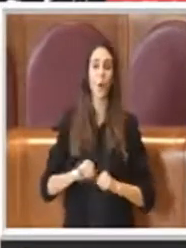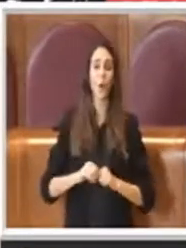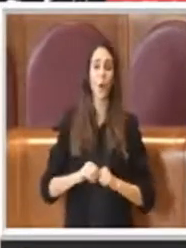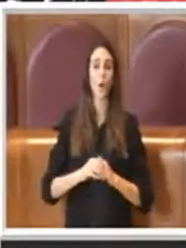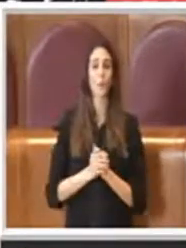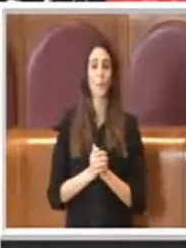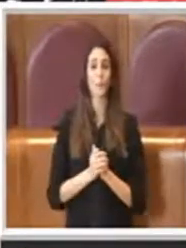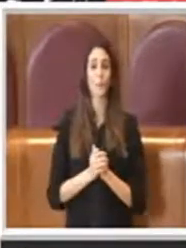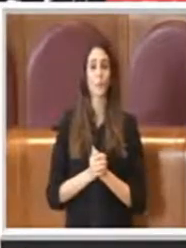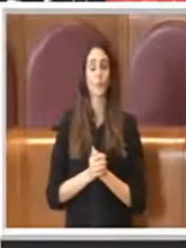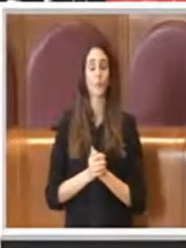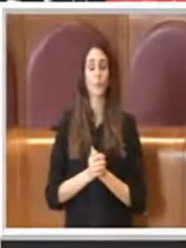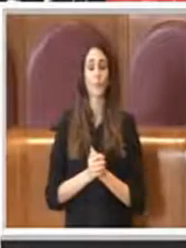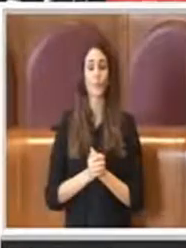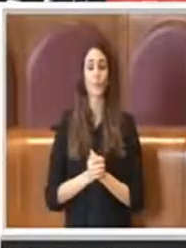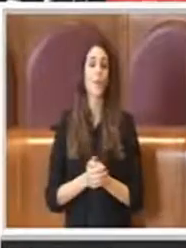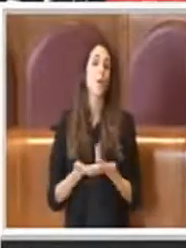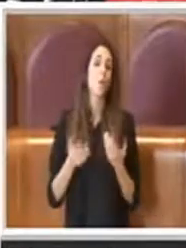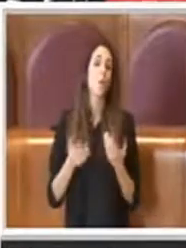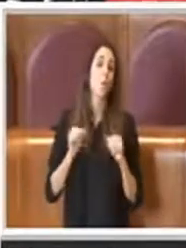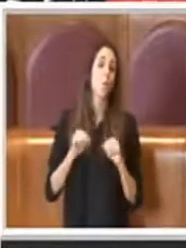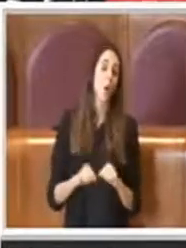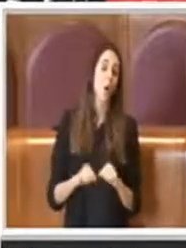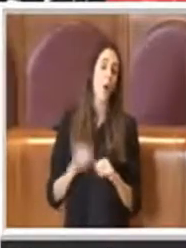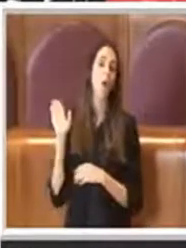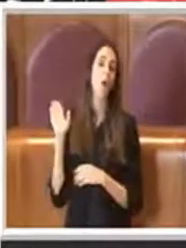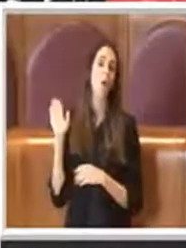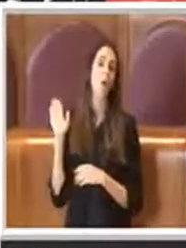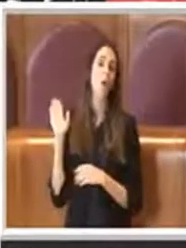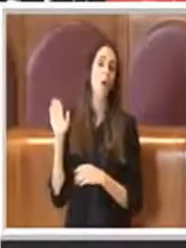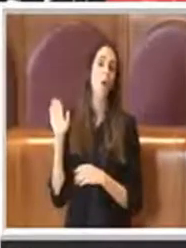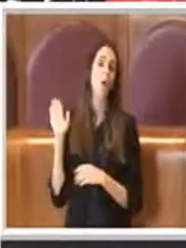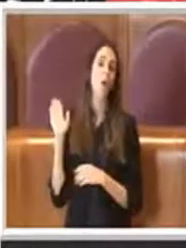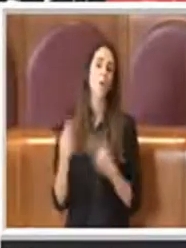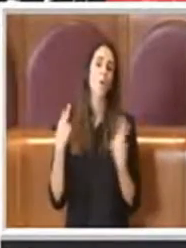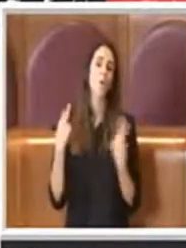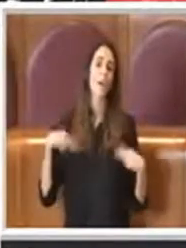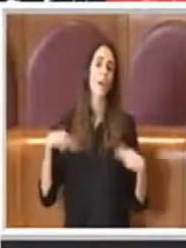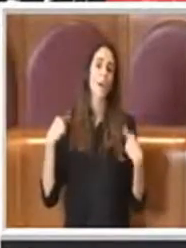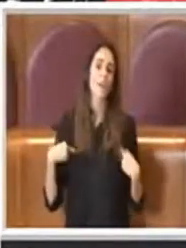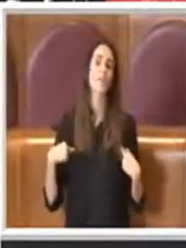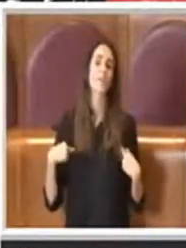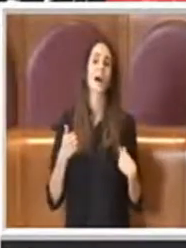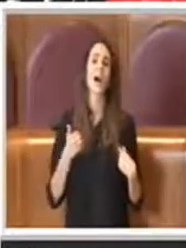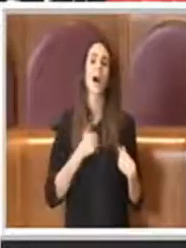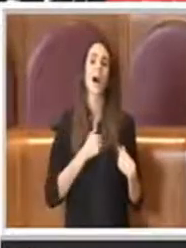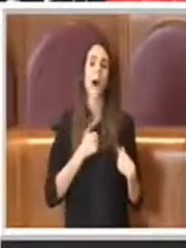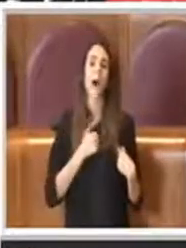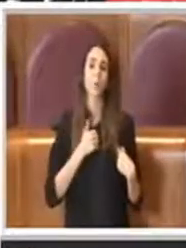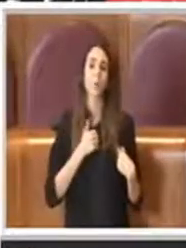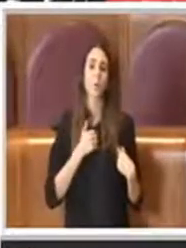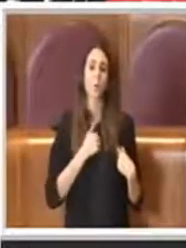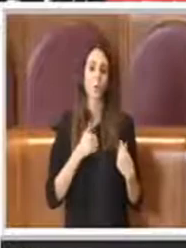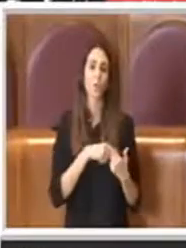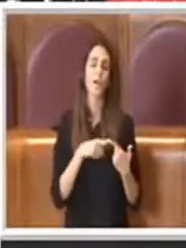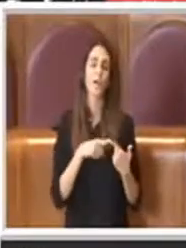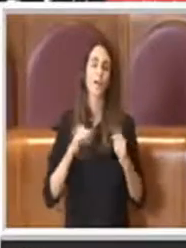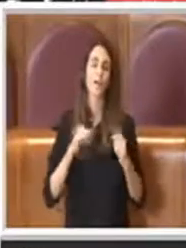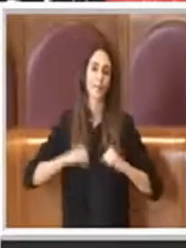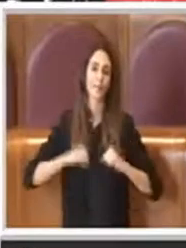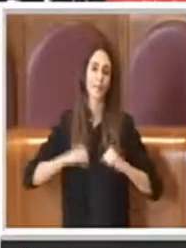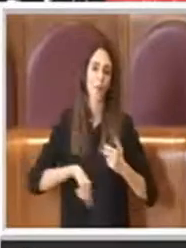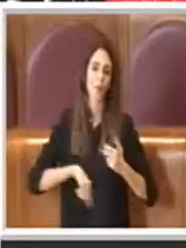vissuta in modo il più possibile sano, autosufficiente, vivace